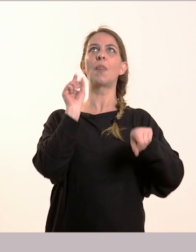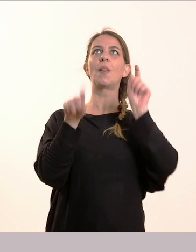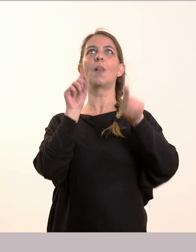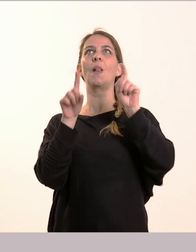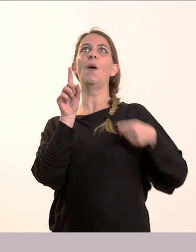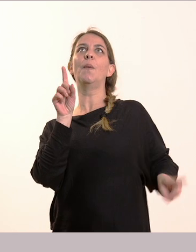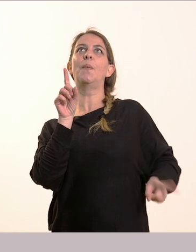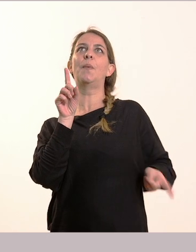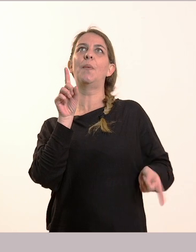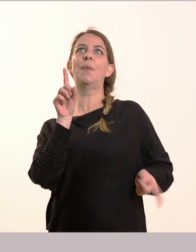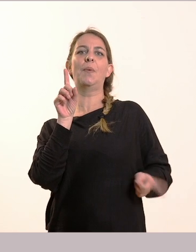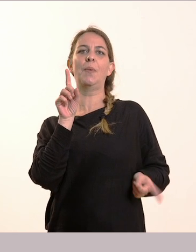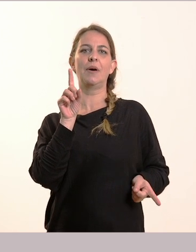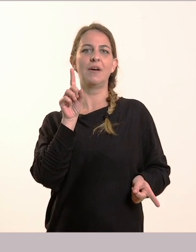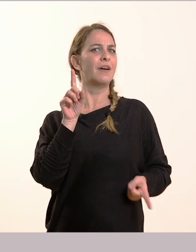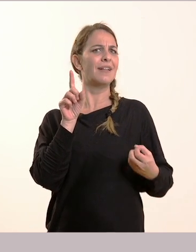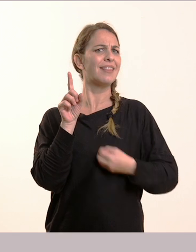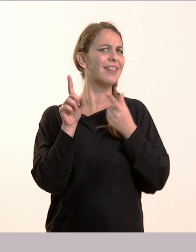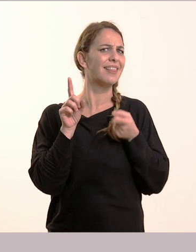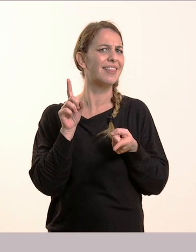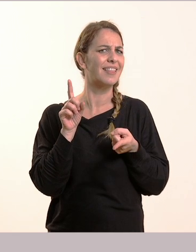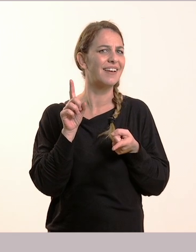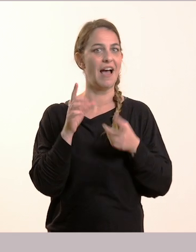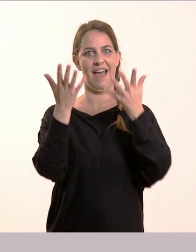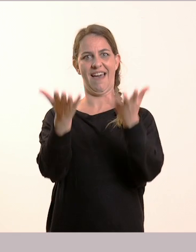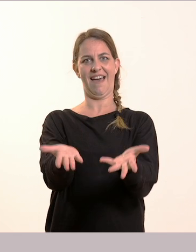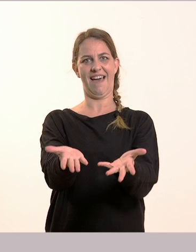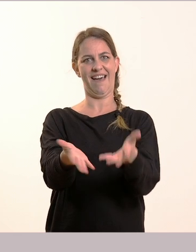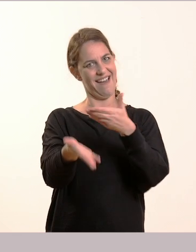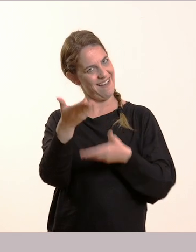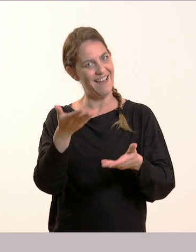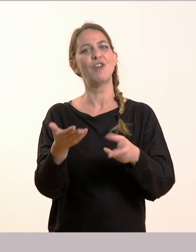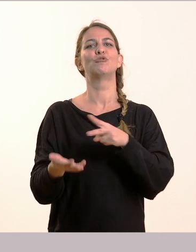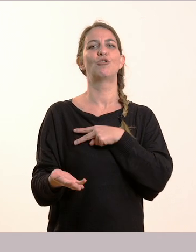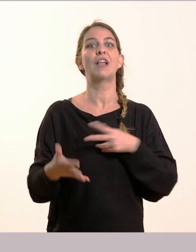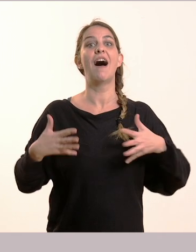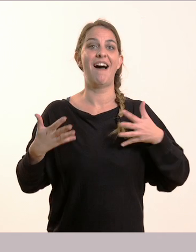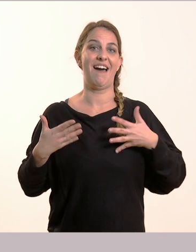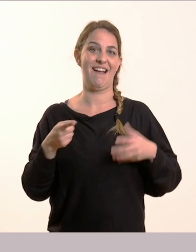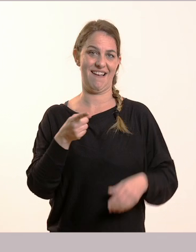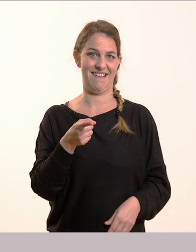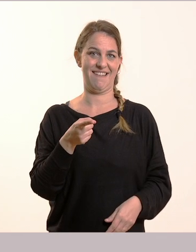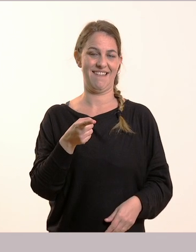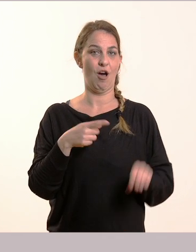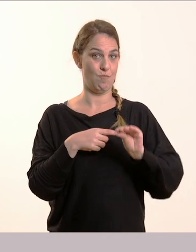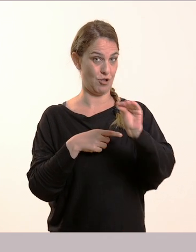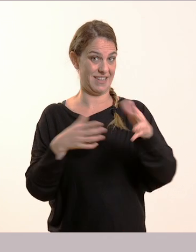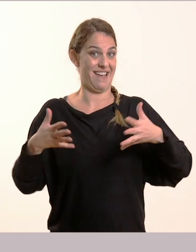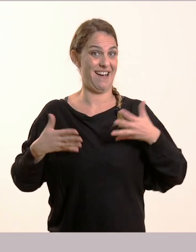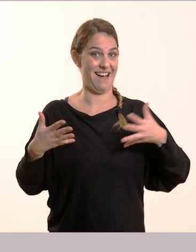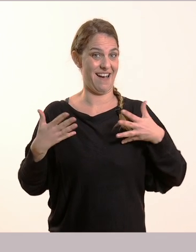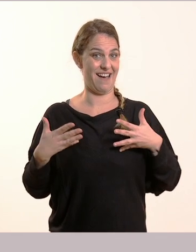νιώθει. Μπράβο σας, νιώθει χαρά. Και τη χαρά του αυτήν, ότι είναι